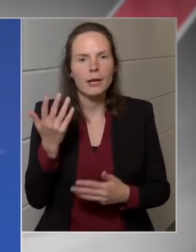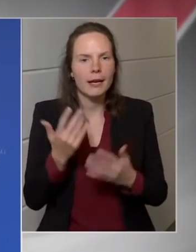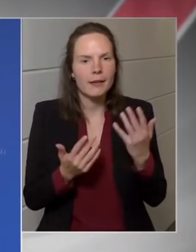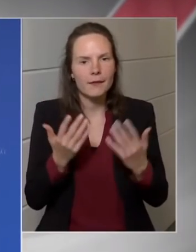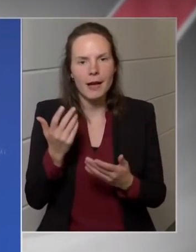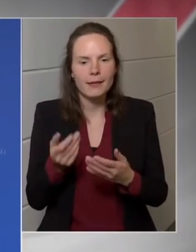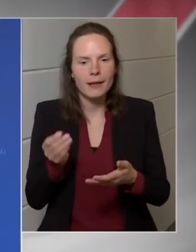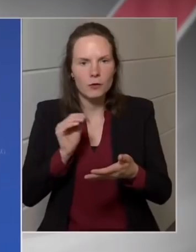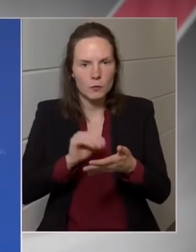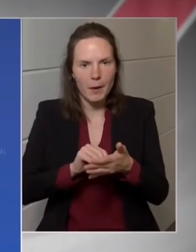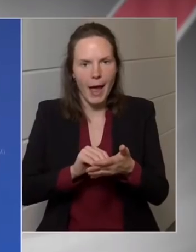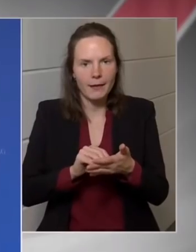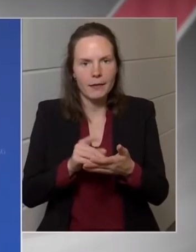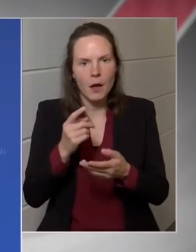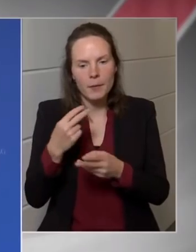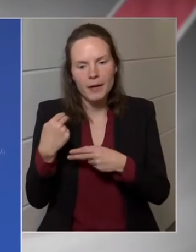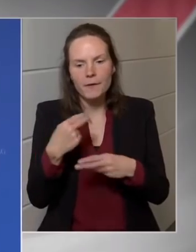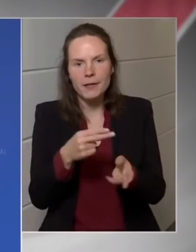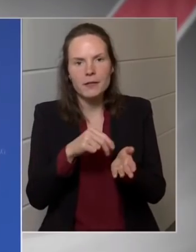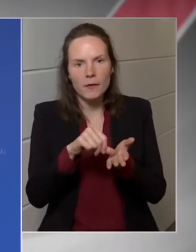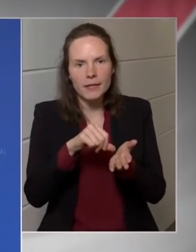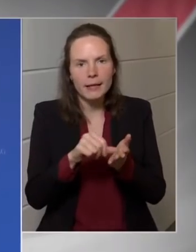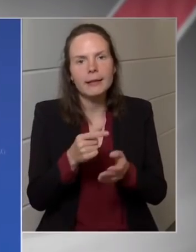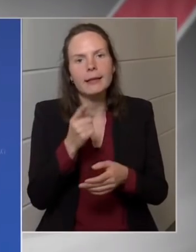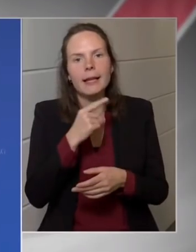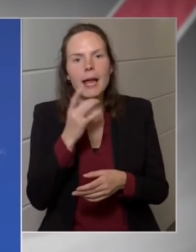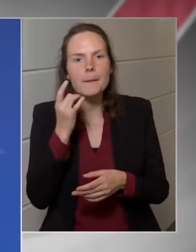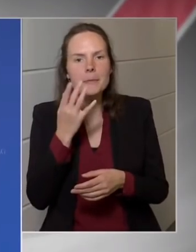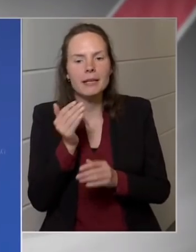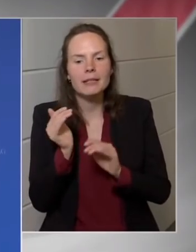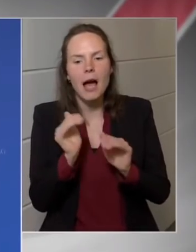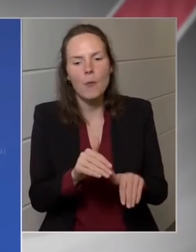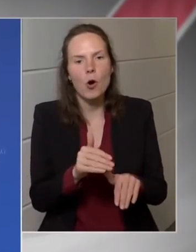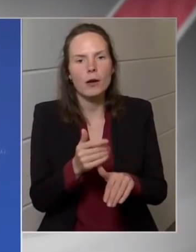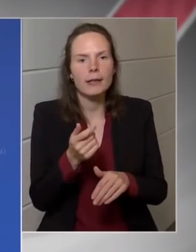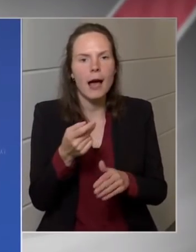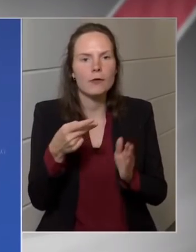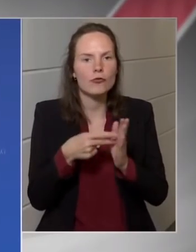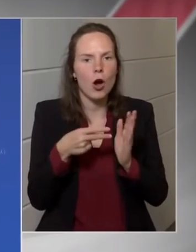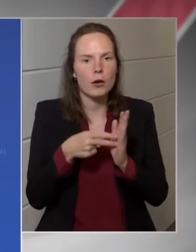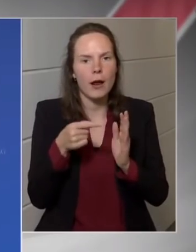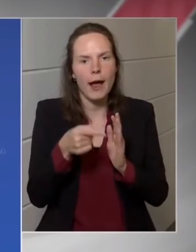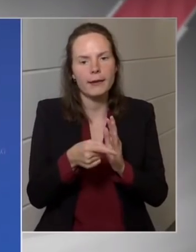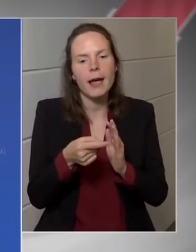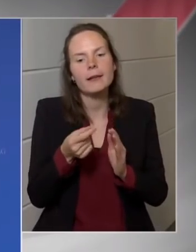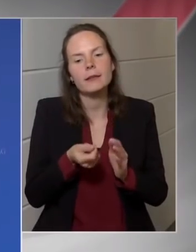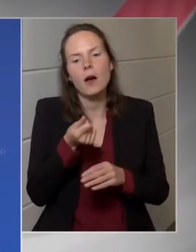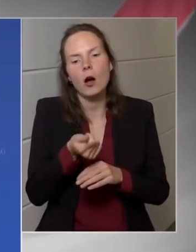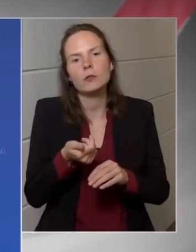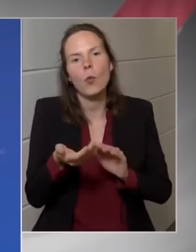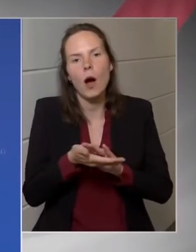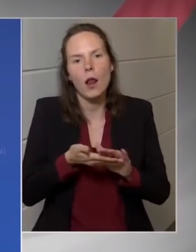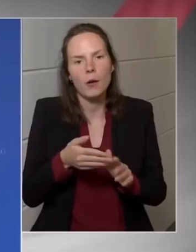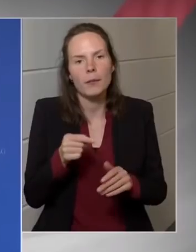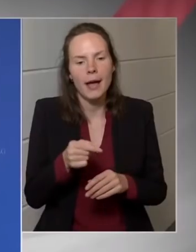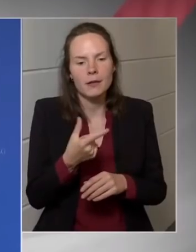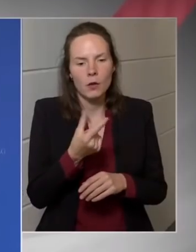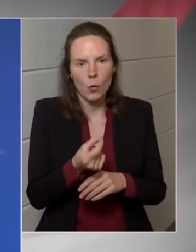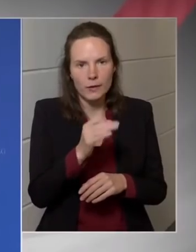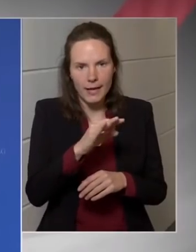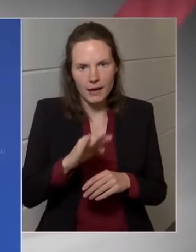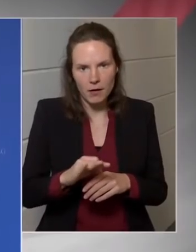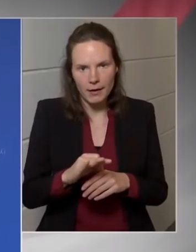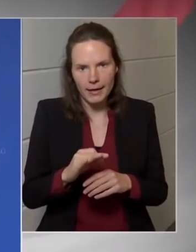visszafizetésre kerülő TB támogatás aránya az adó alapja, ezt 20%-ról körülbelül 24